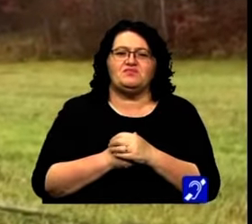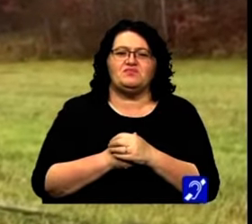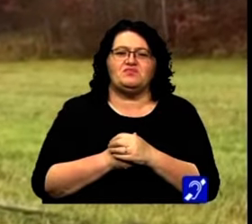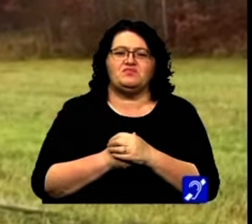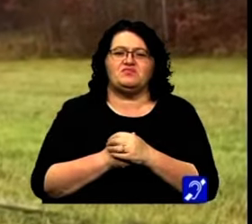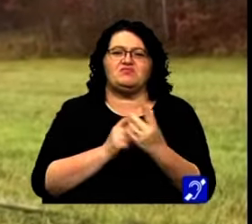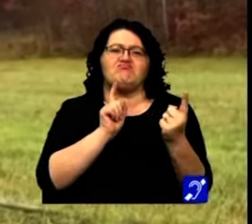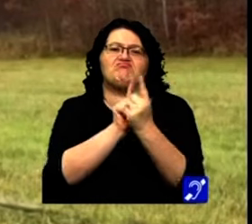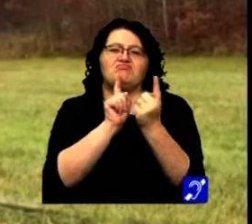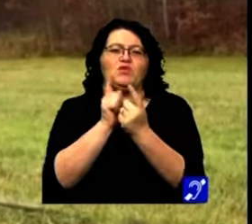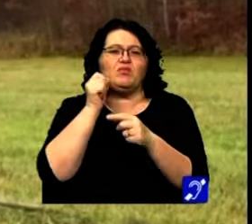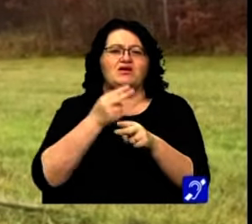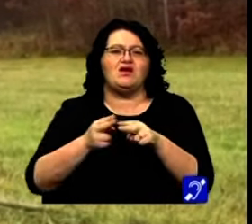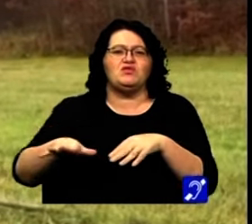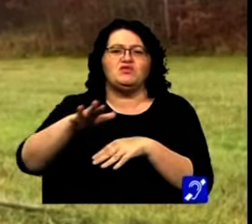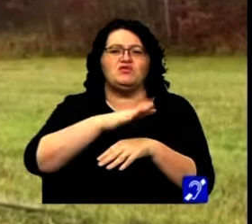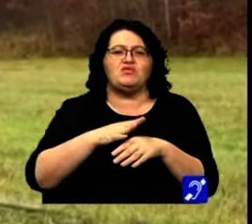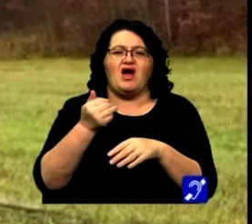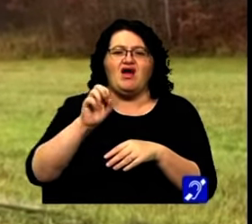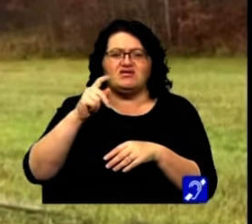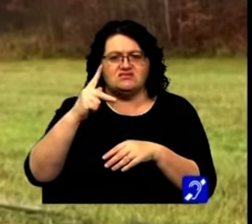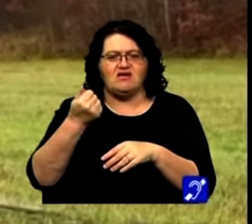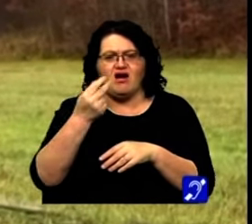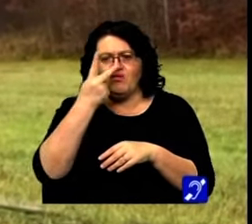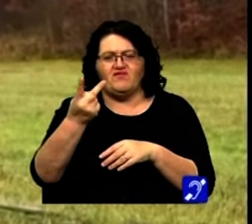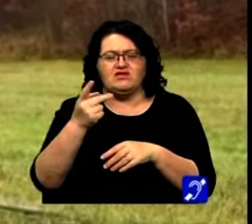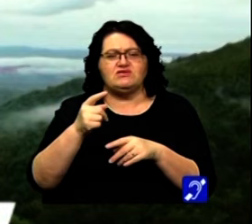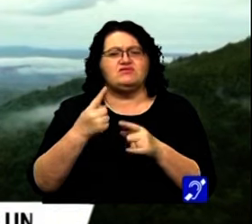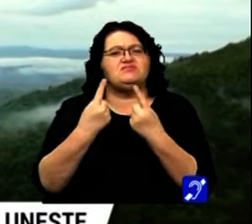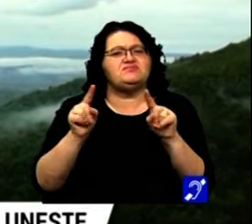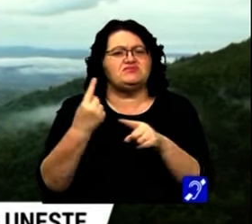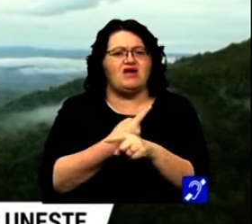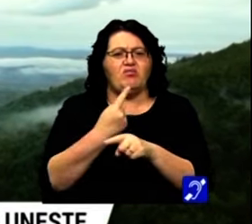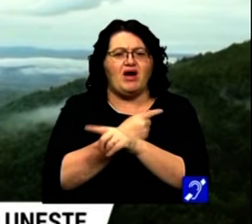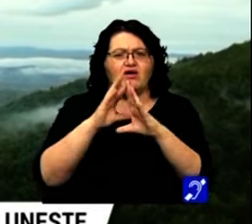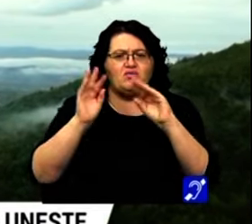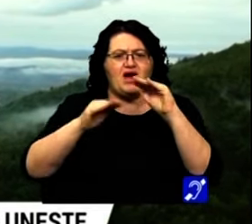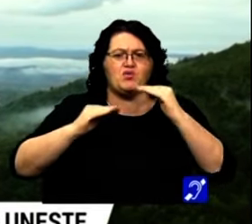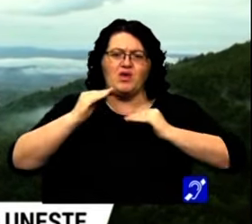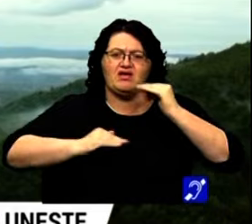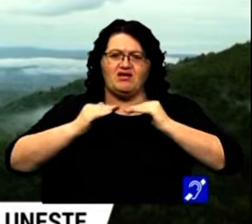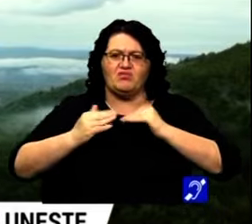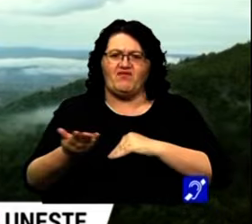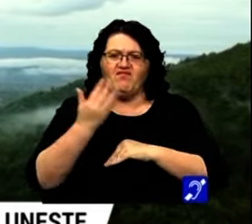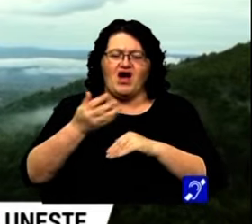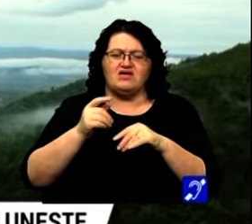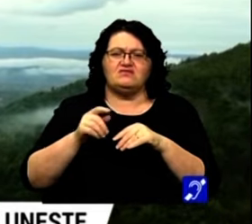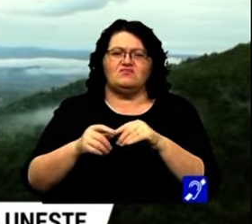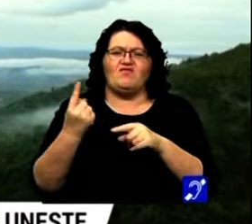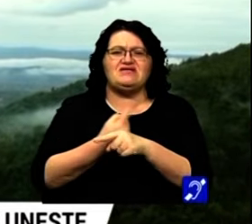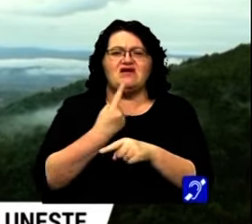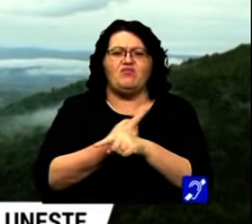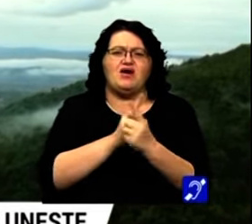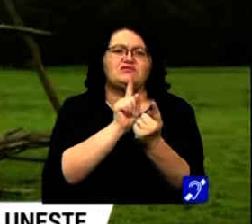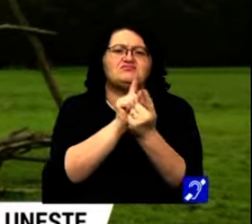Interacțiunea cu oamenii, natură, am fost în Alaska, am văzut acolo sălbăticie pură. România are un echilibru uimitor între sălbăticie și